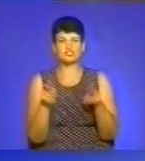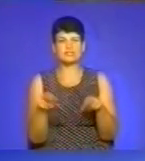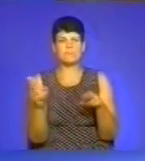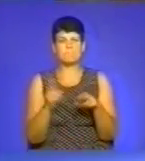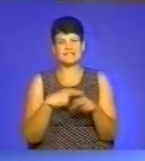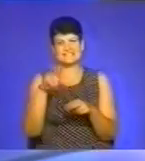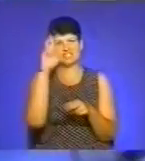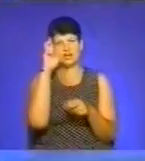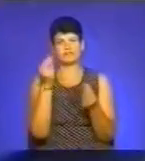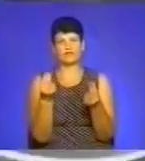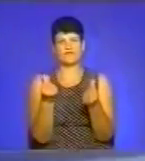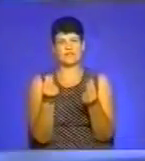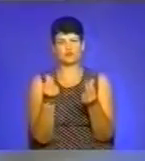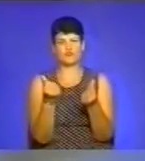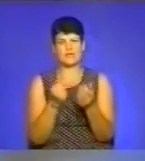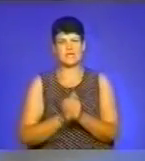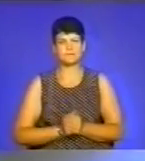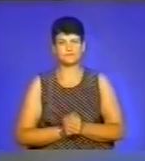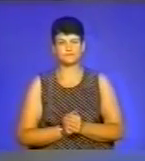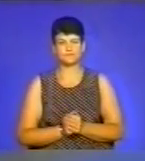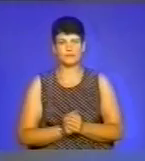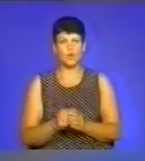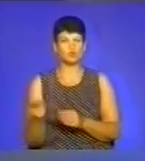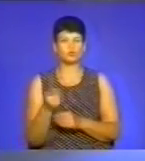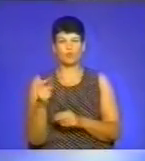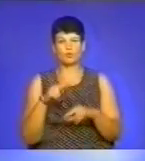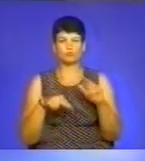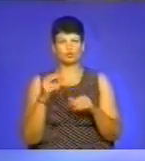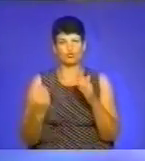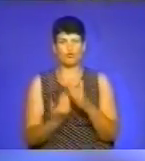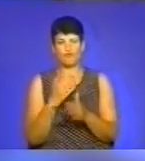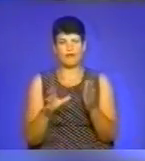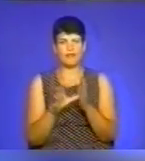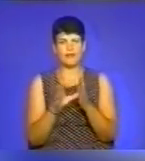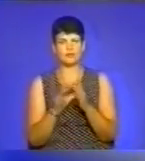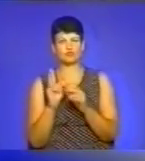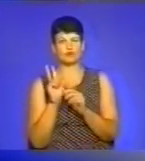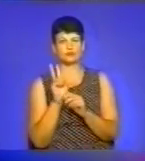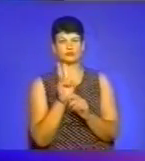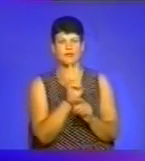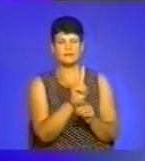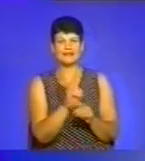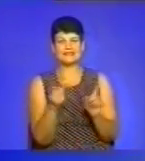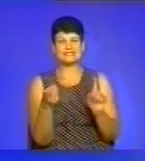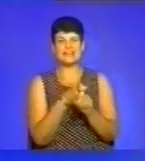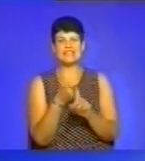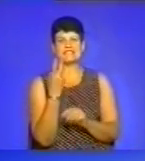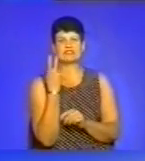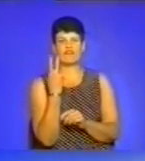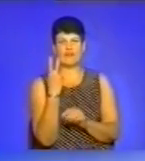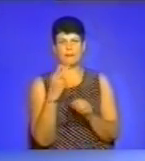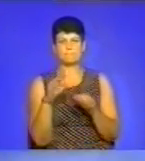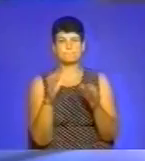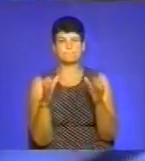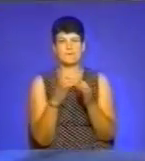фінансування. У Тернополі будують нову електролінію для тролейбусів, яка з'єднає два мікрорайони – Дружба та